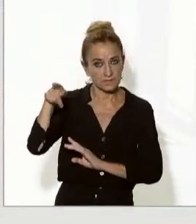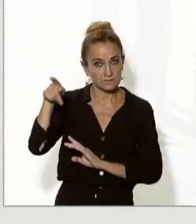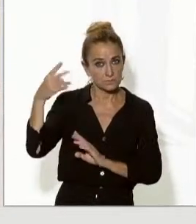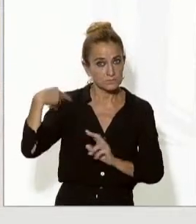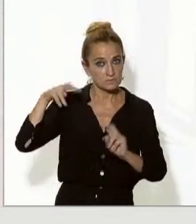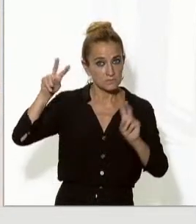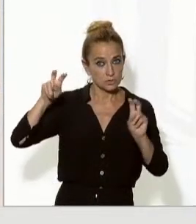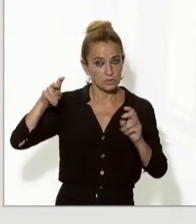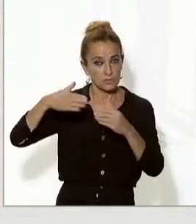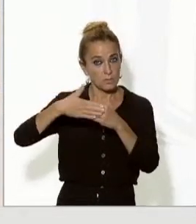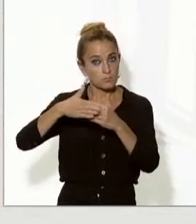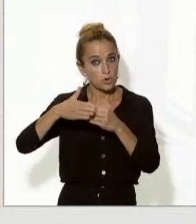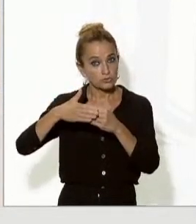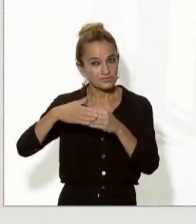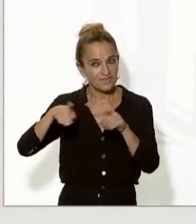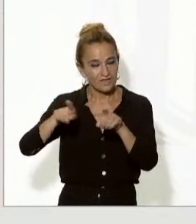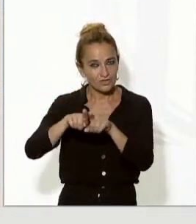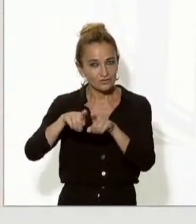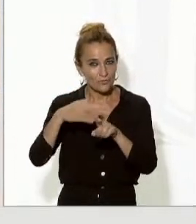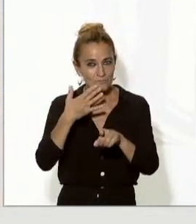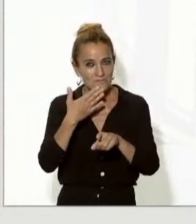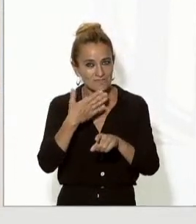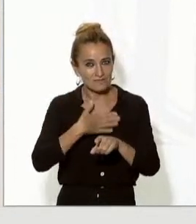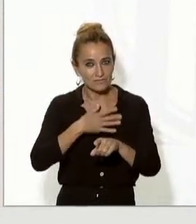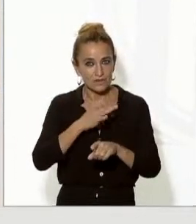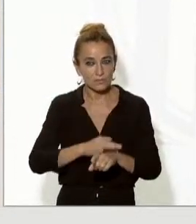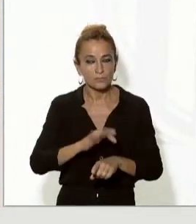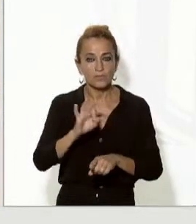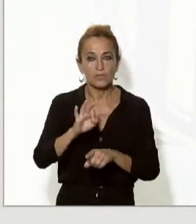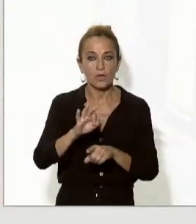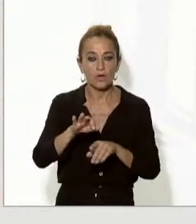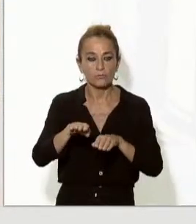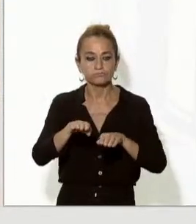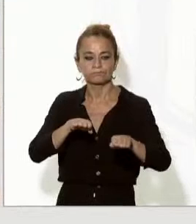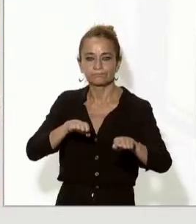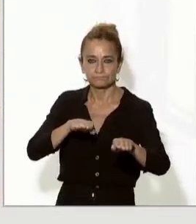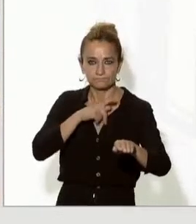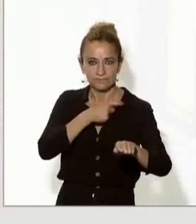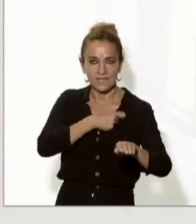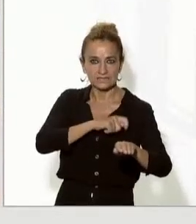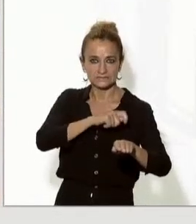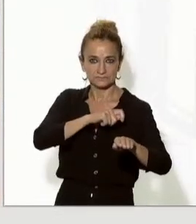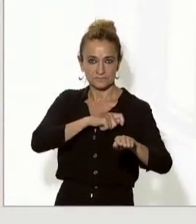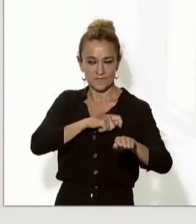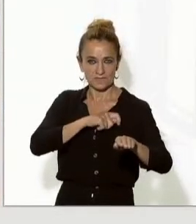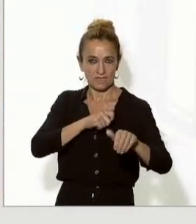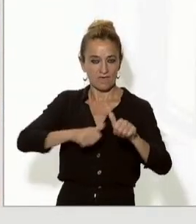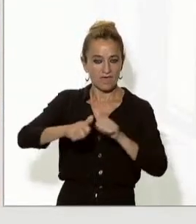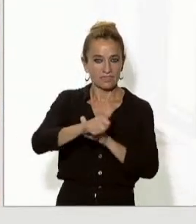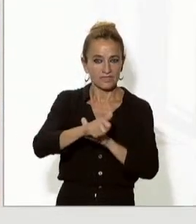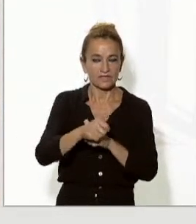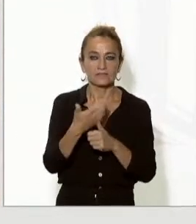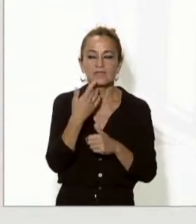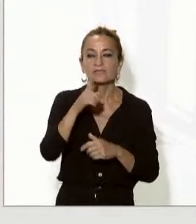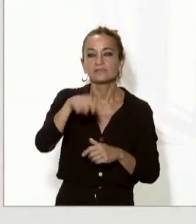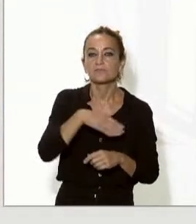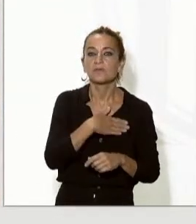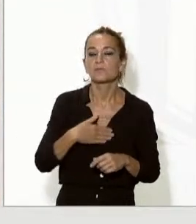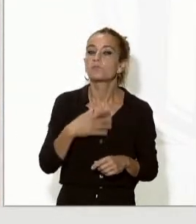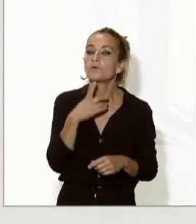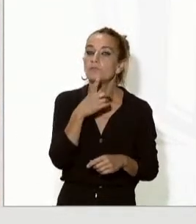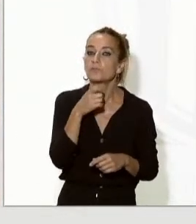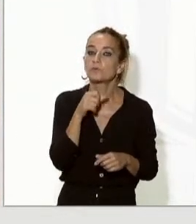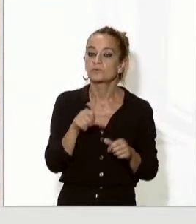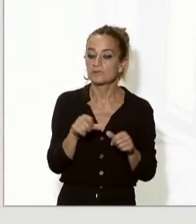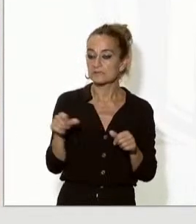la via andorrana o serà abans la via espanyola per dir-ho així i en el mateix sentit volia preguntar-los si la setmana passada es va fer públic que